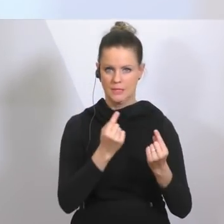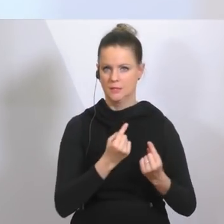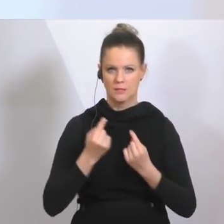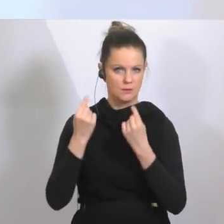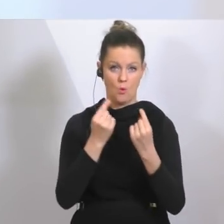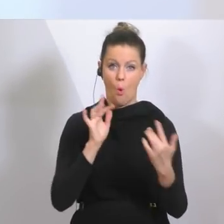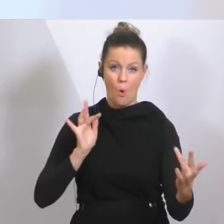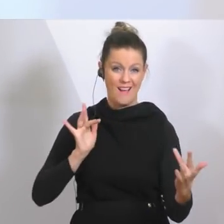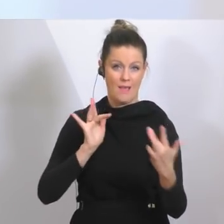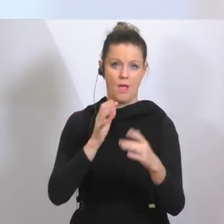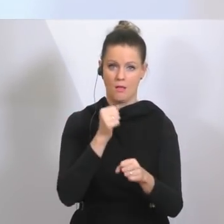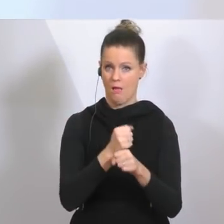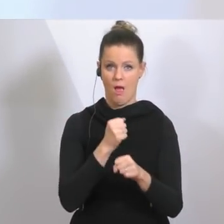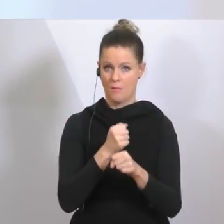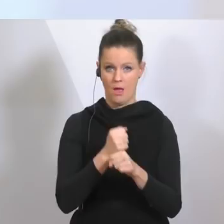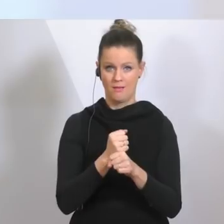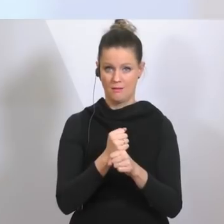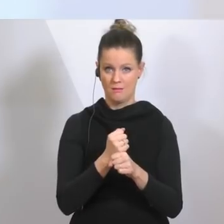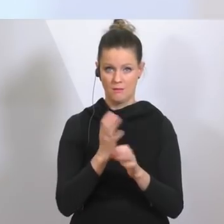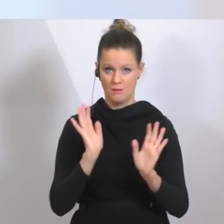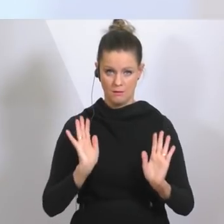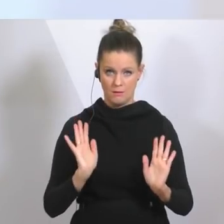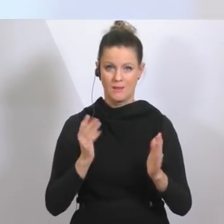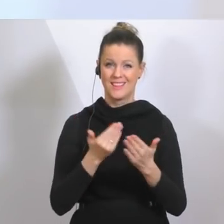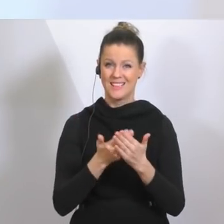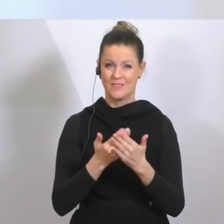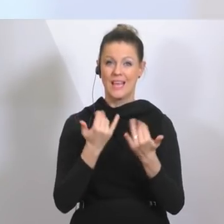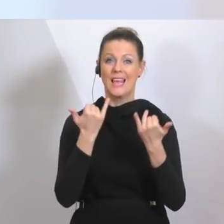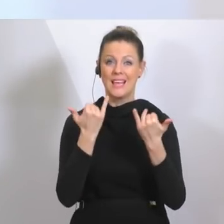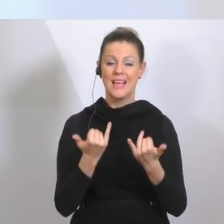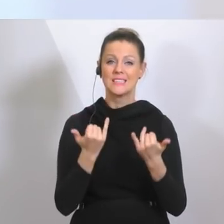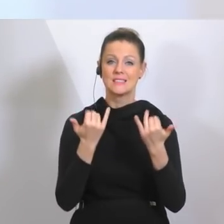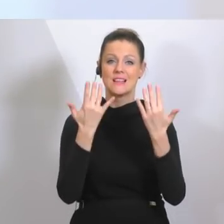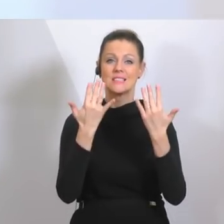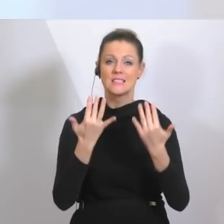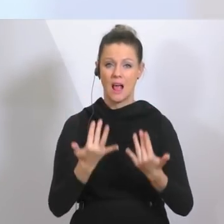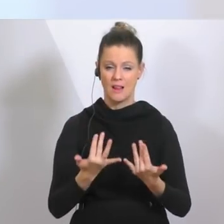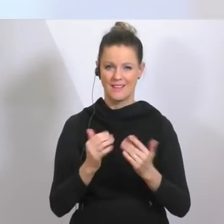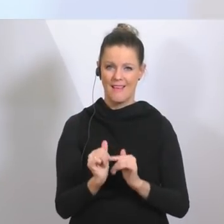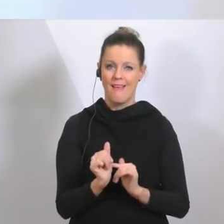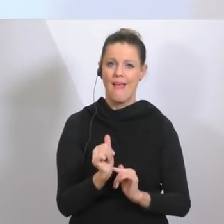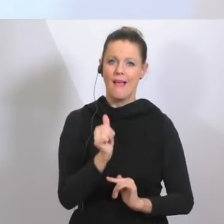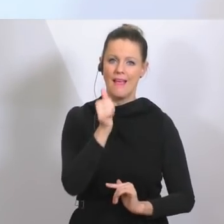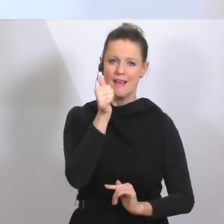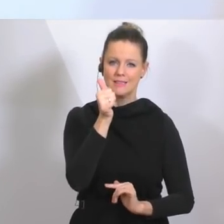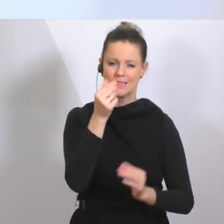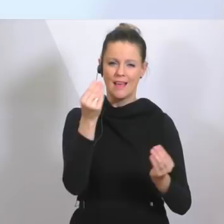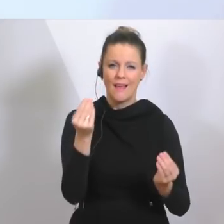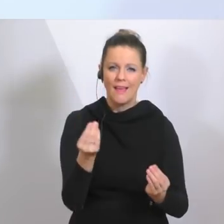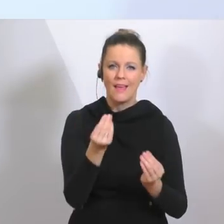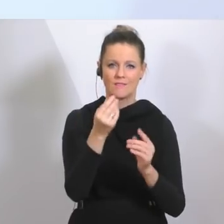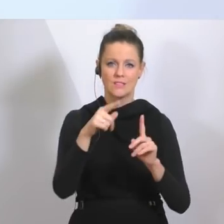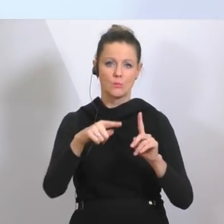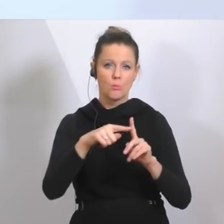Kontraproduktivste, was wir überhaupt machen können. Das heißt, diese Zahlen, diese erstmals positiven